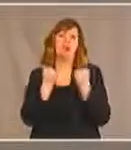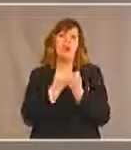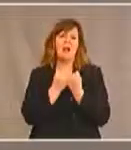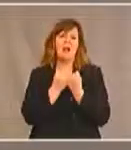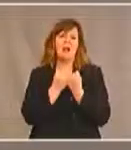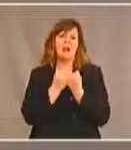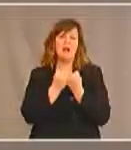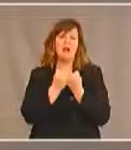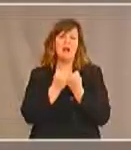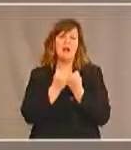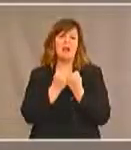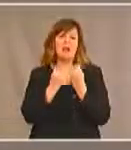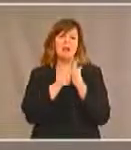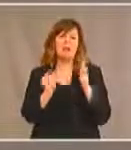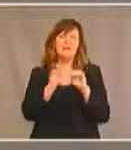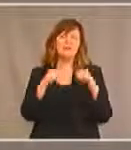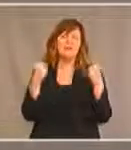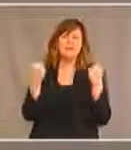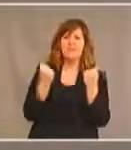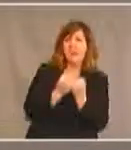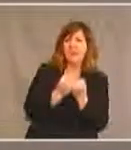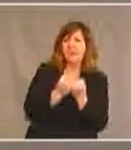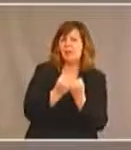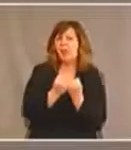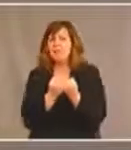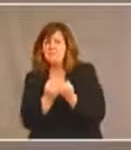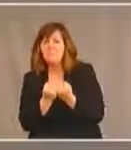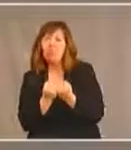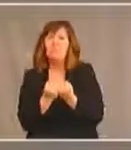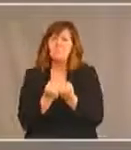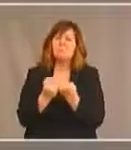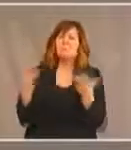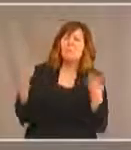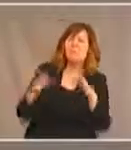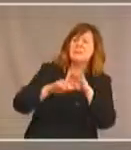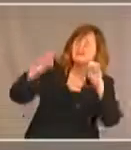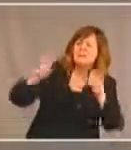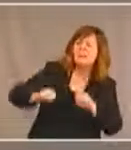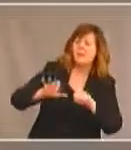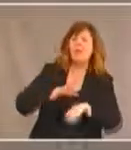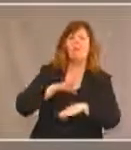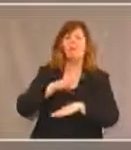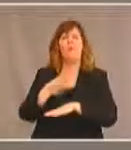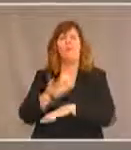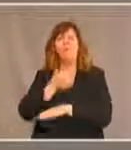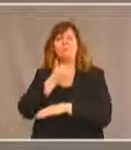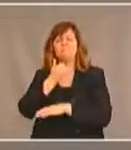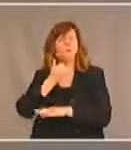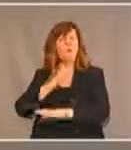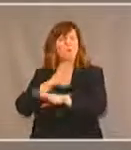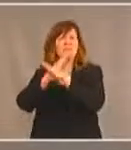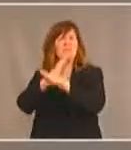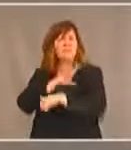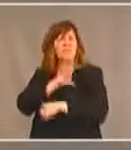qui nous permettra d'identifier les obstacles systémiques, les attitudes négatives et l'exclusion par la